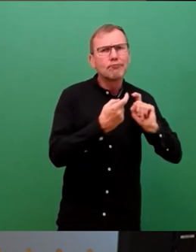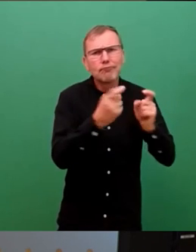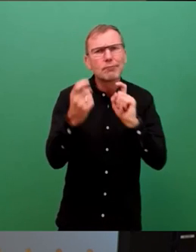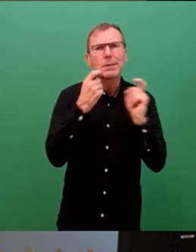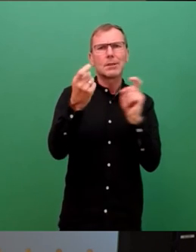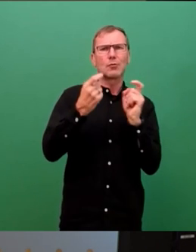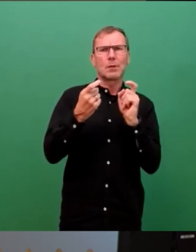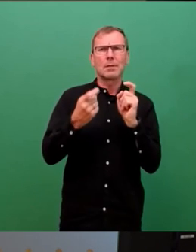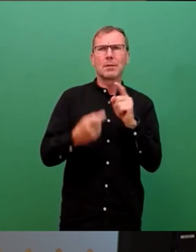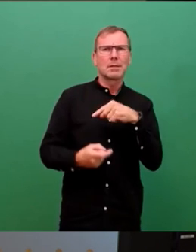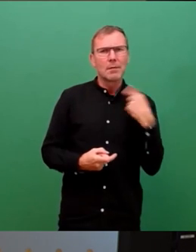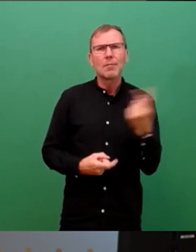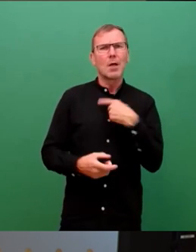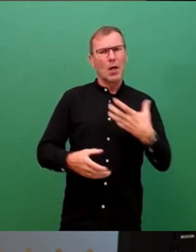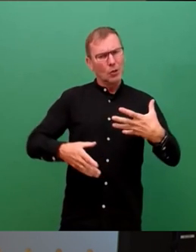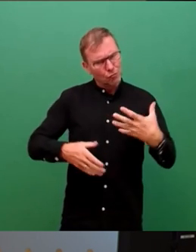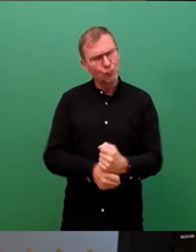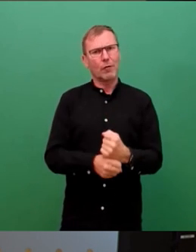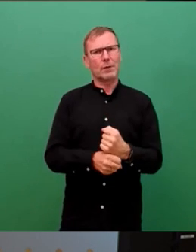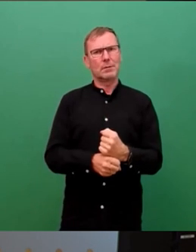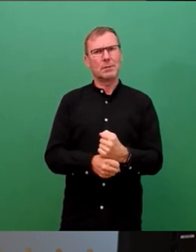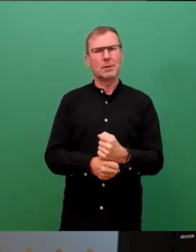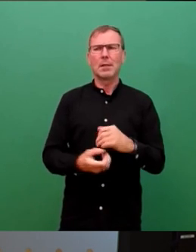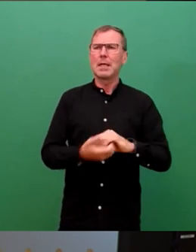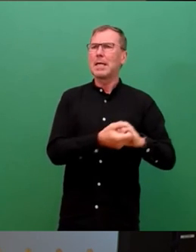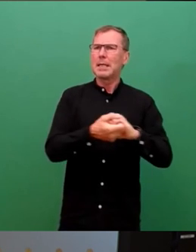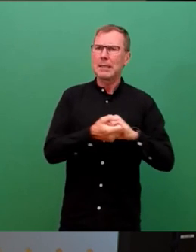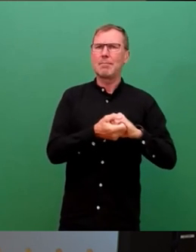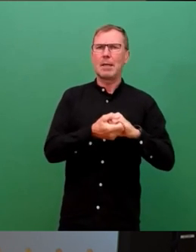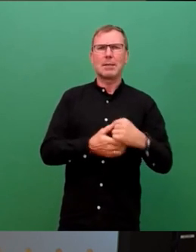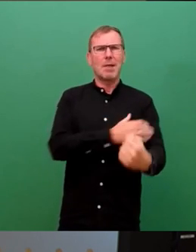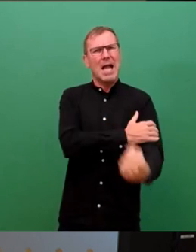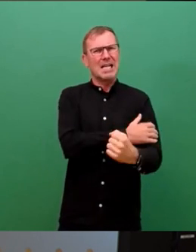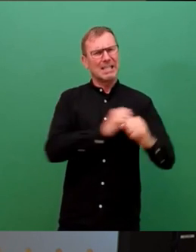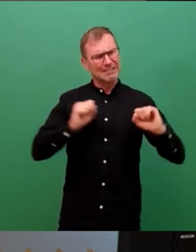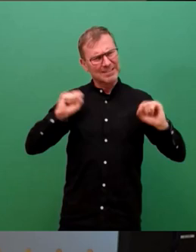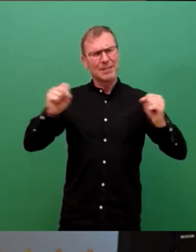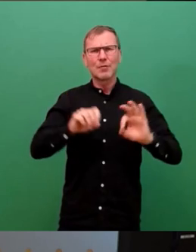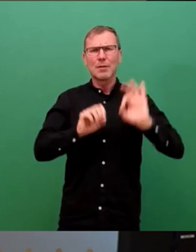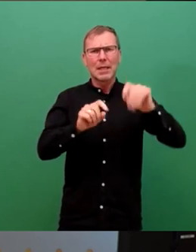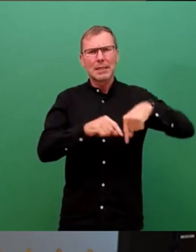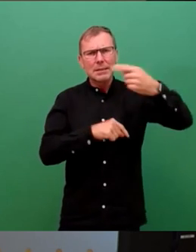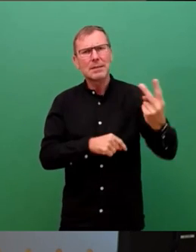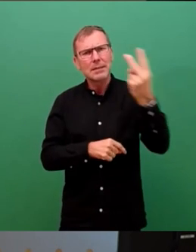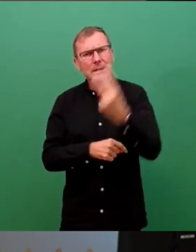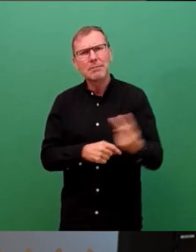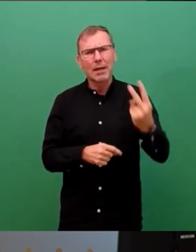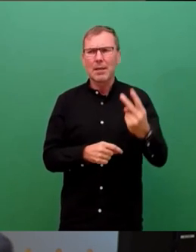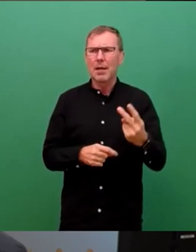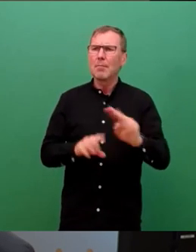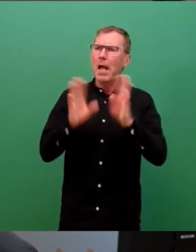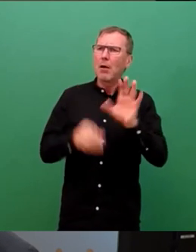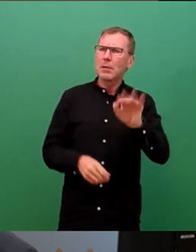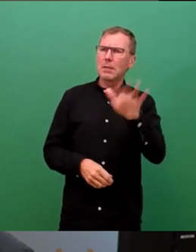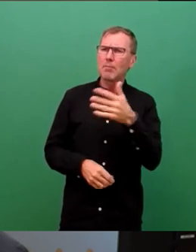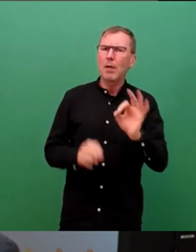dass es uns gelingt, den gemeinschaftlichen Kraftakt für die nächsten zwei Jahre mit der Verabschiedung des Haushaltsplanes für